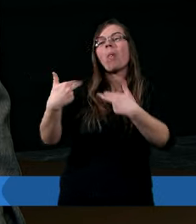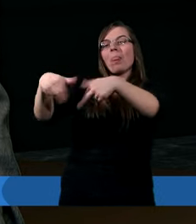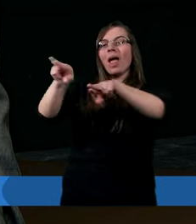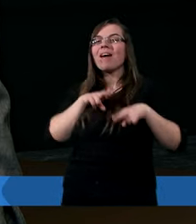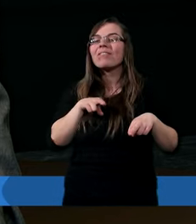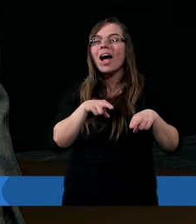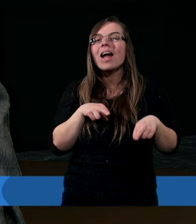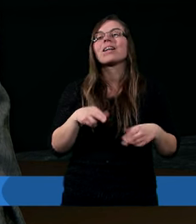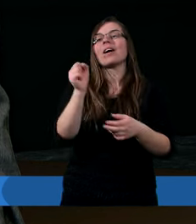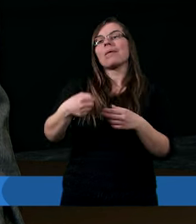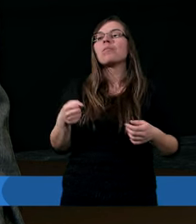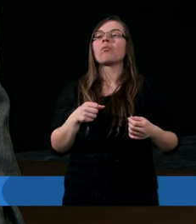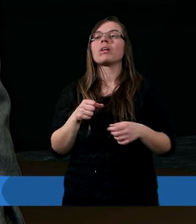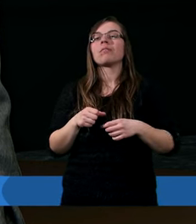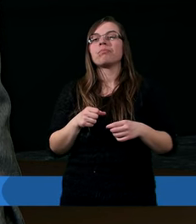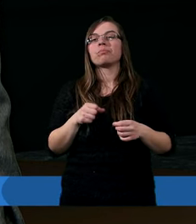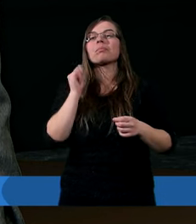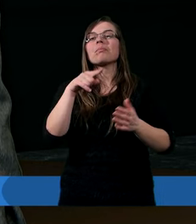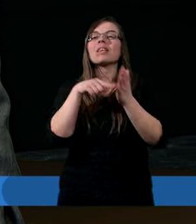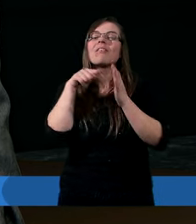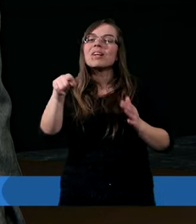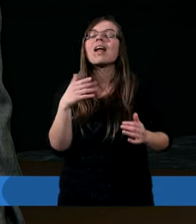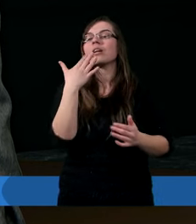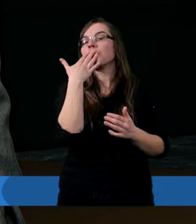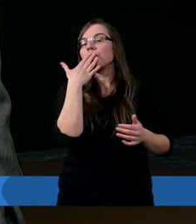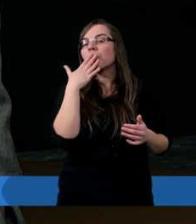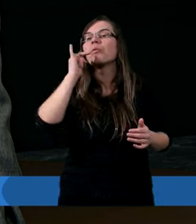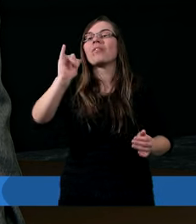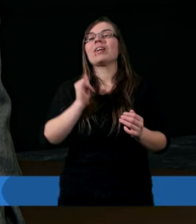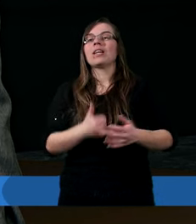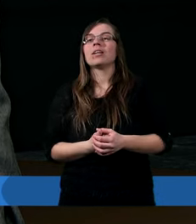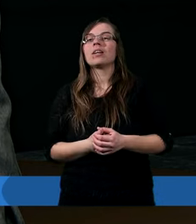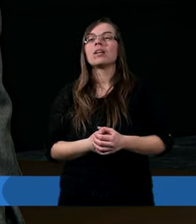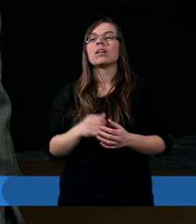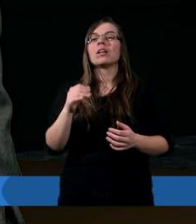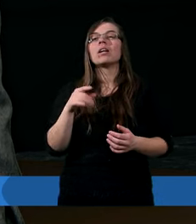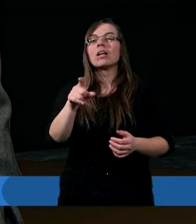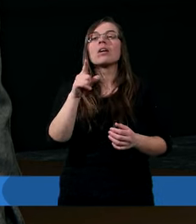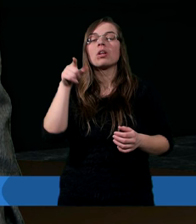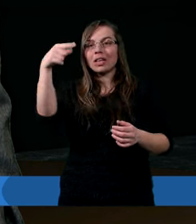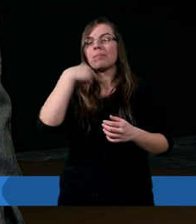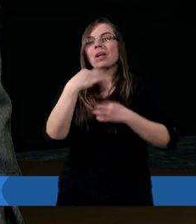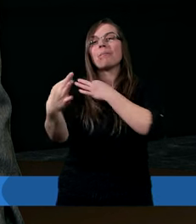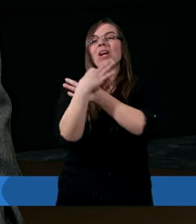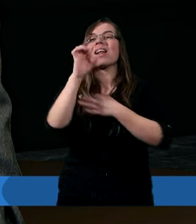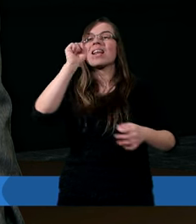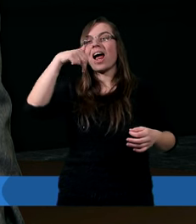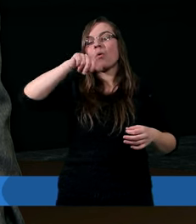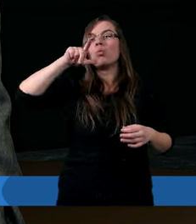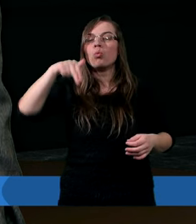apostoła, znaczy jeszcze wtedy Saula i wtedy mówi Saulu, Ty mnie prześladujesz.